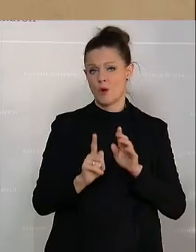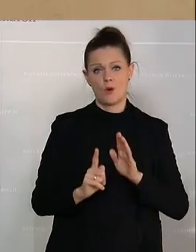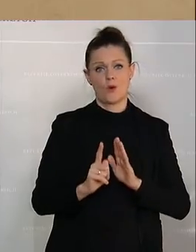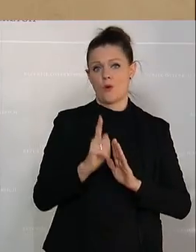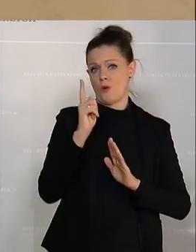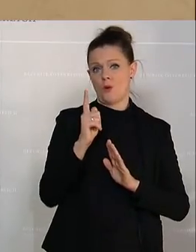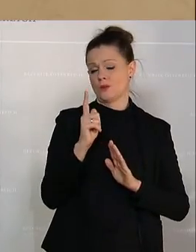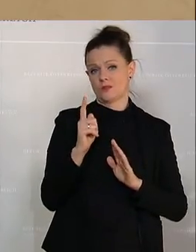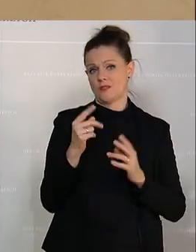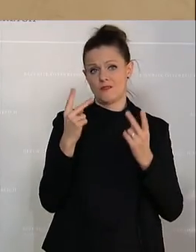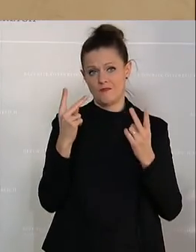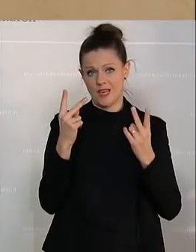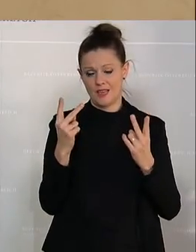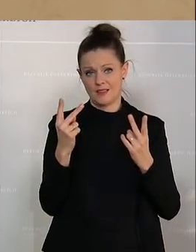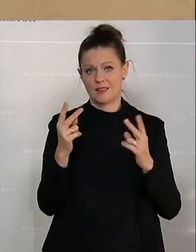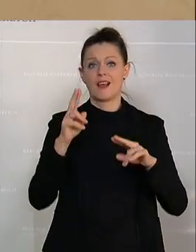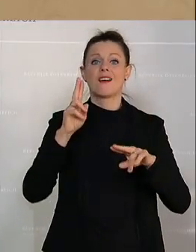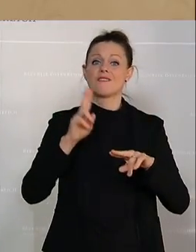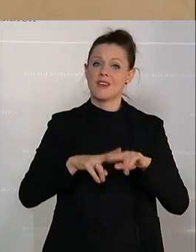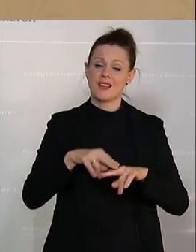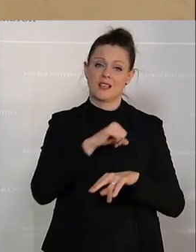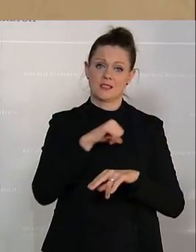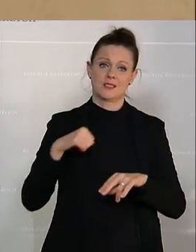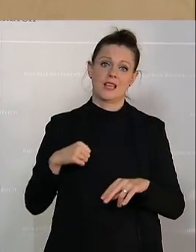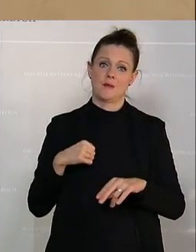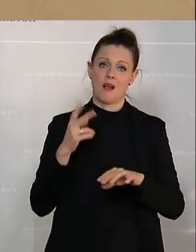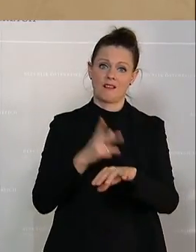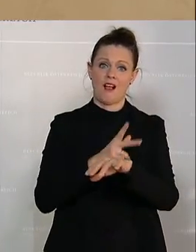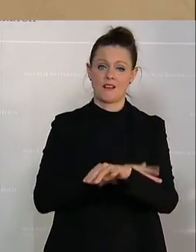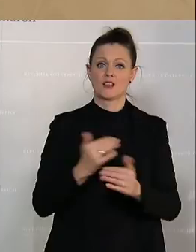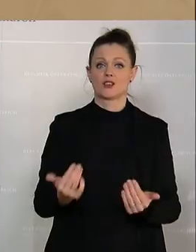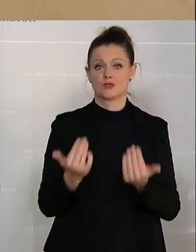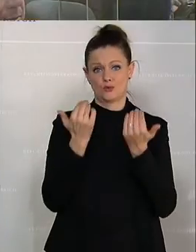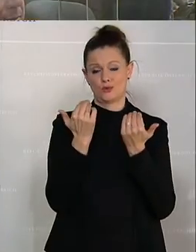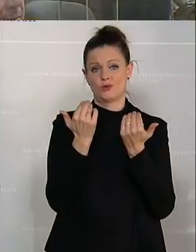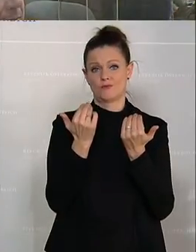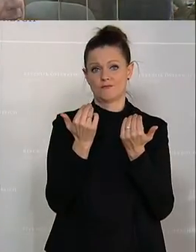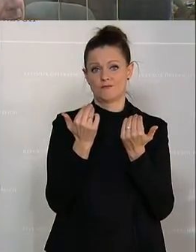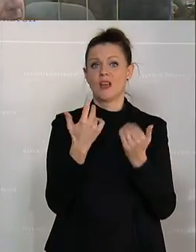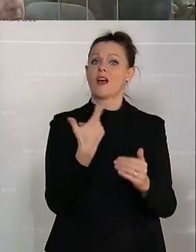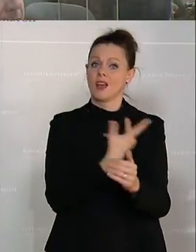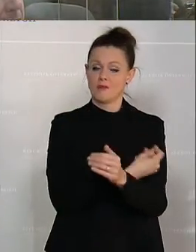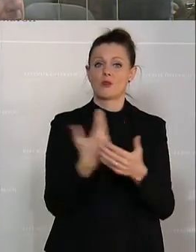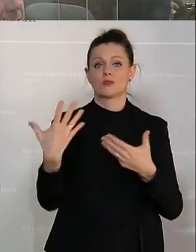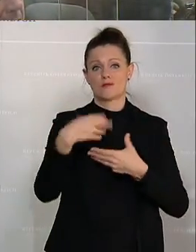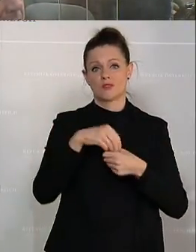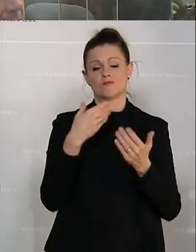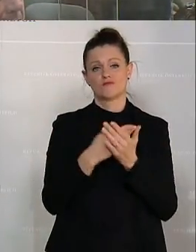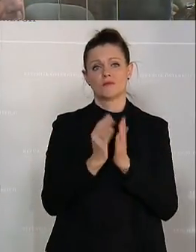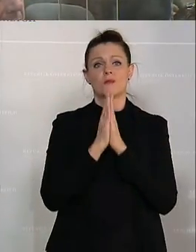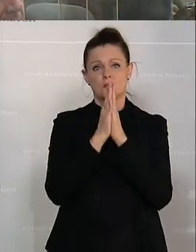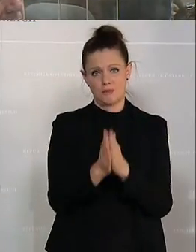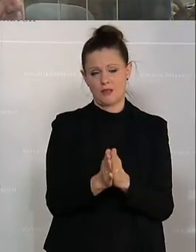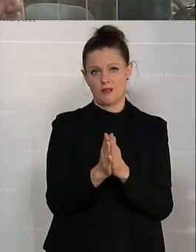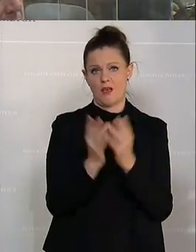wenn man sich möglichst gut gegen Krankheiten schützt. Da gehört die Impfung dazu. Ich bitte Sie alle um breite Zustimmung